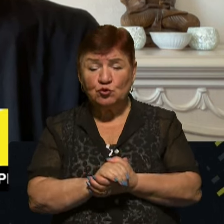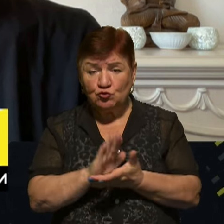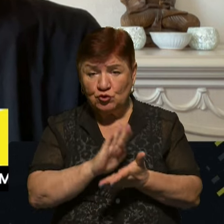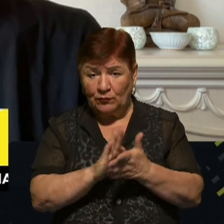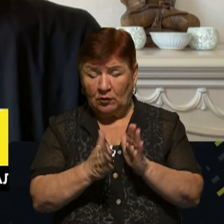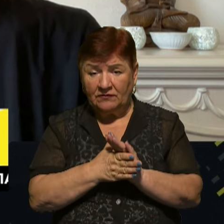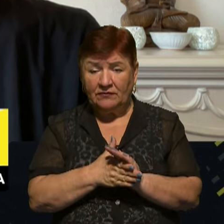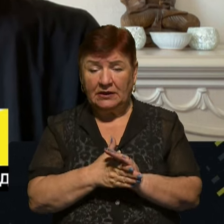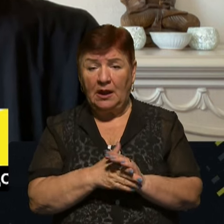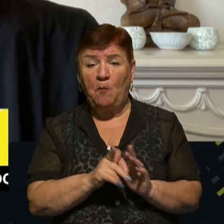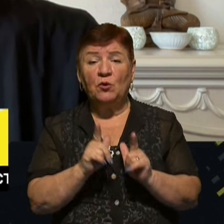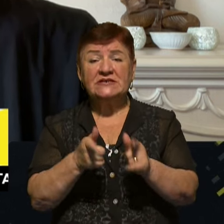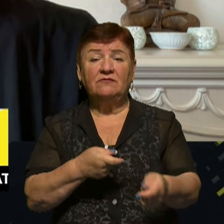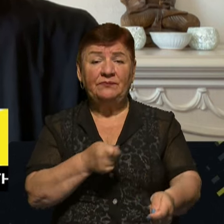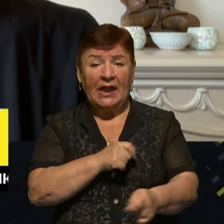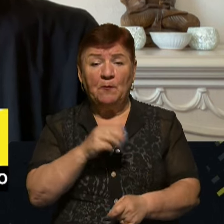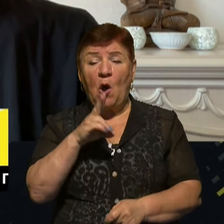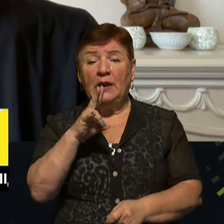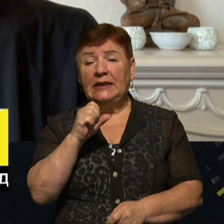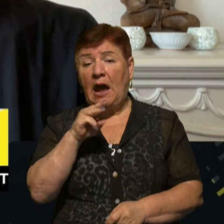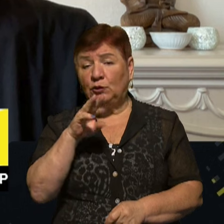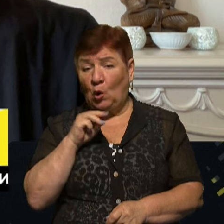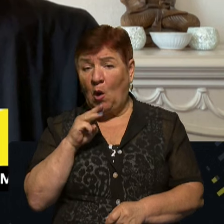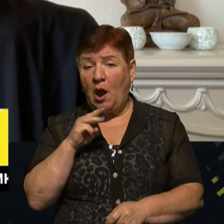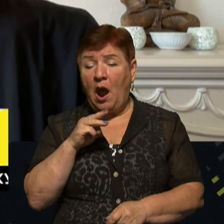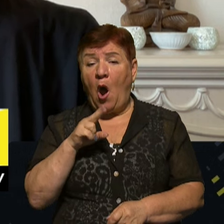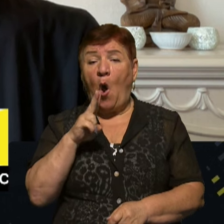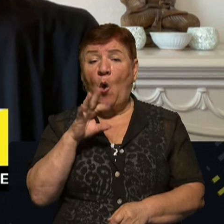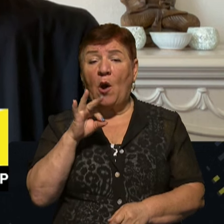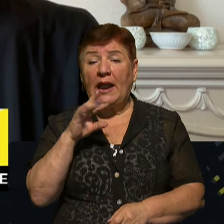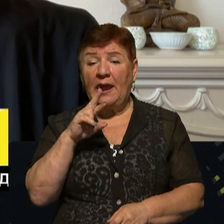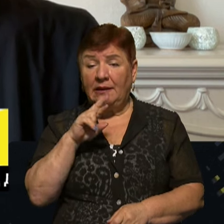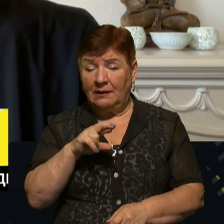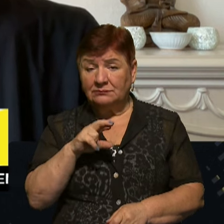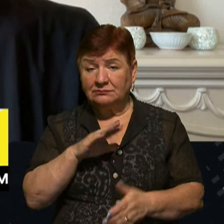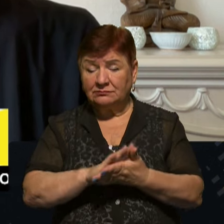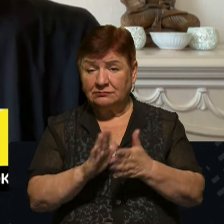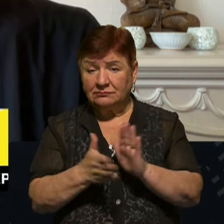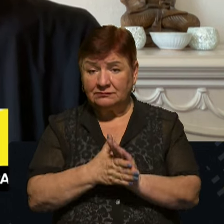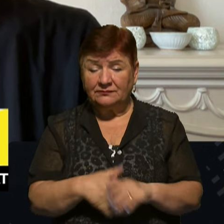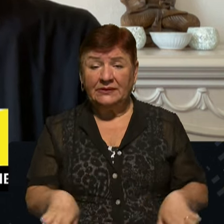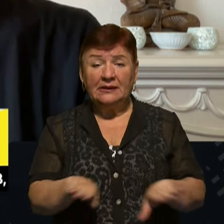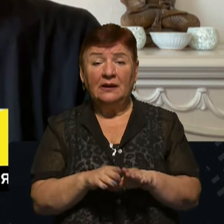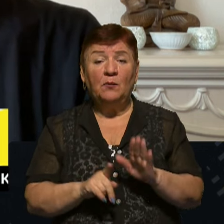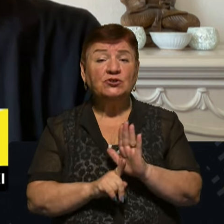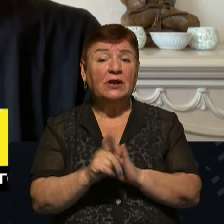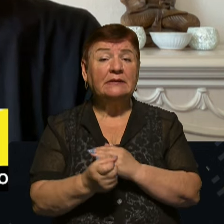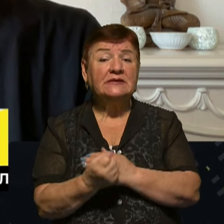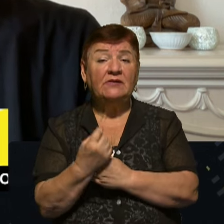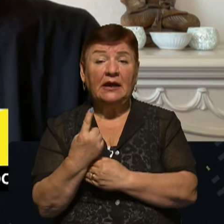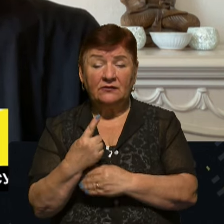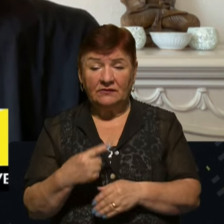поставок зброї. Або НАТО сертифікує віддану корейську авіацію, або європейські стейкволери починають з'являтися